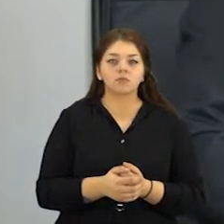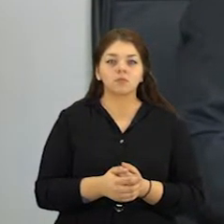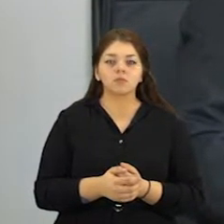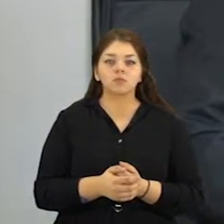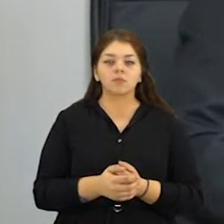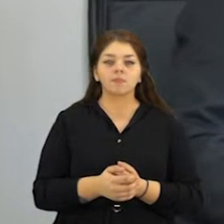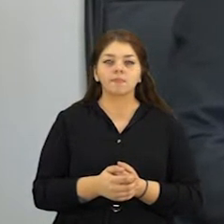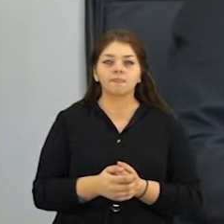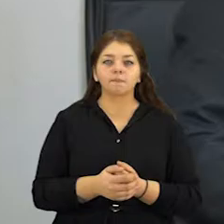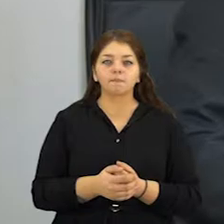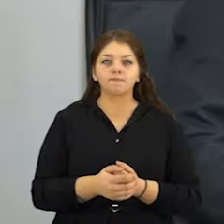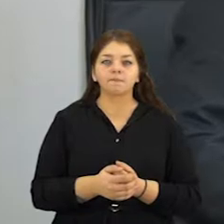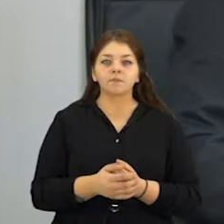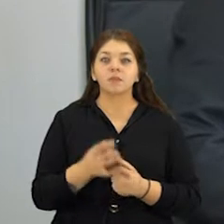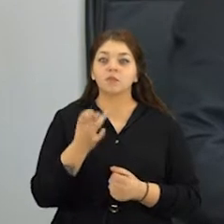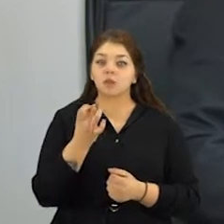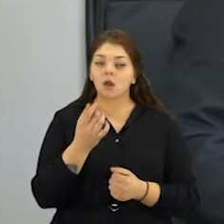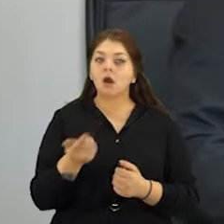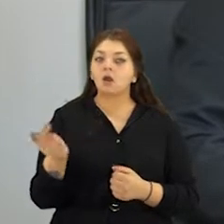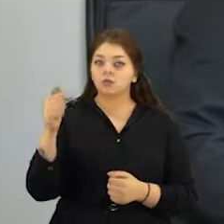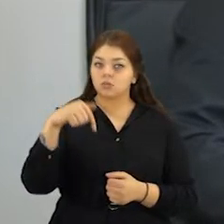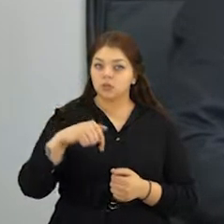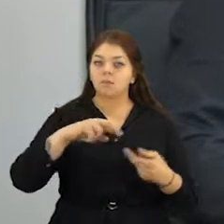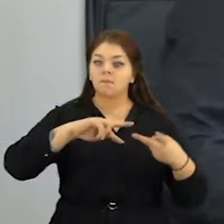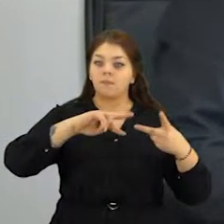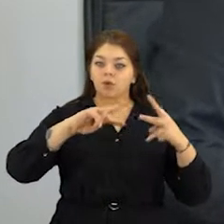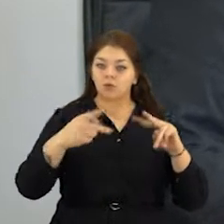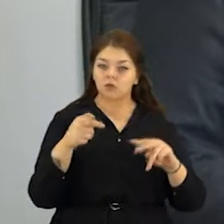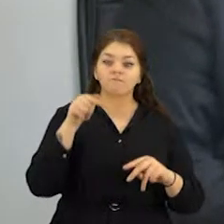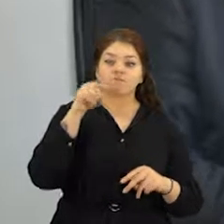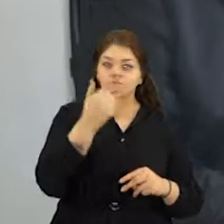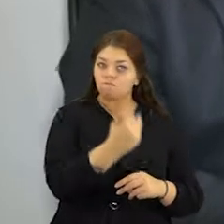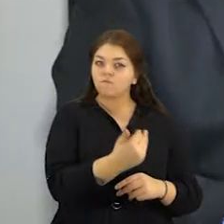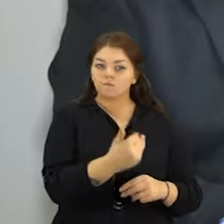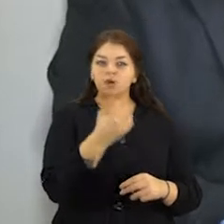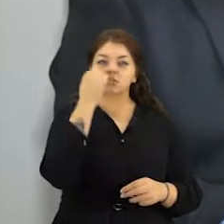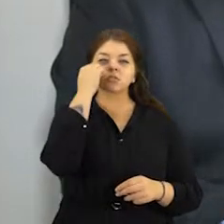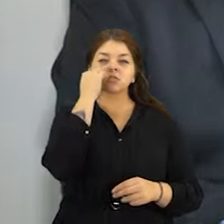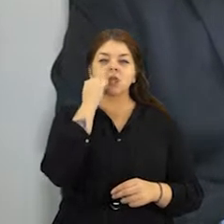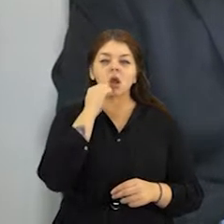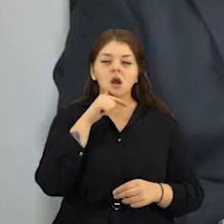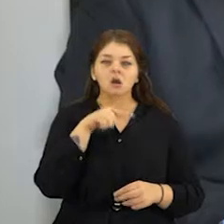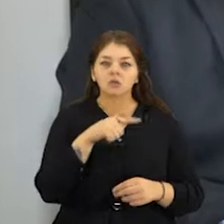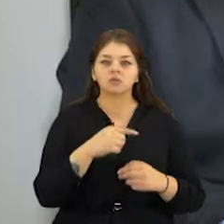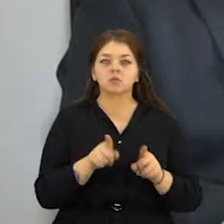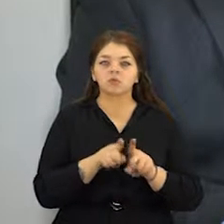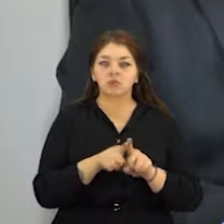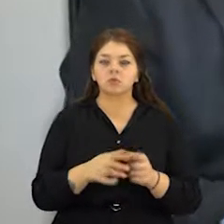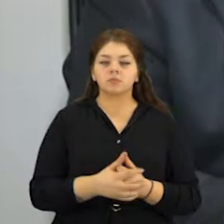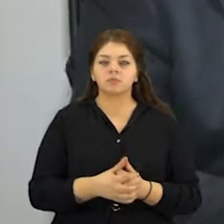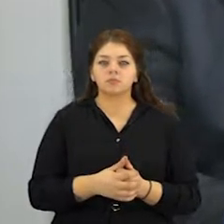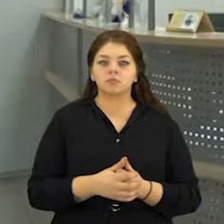atveju ir dar ateina keistis netgi ir šitokius atitinkamumis